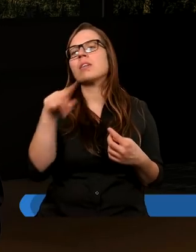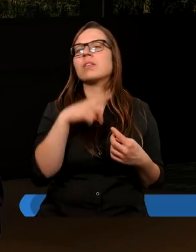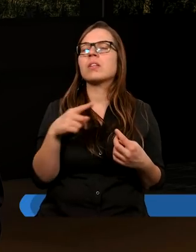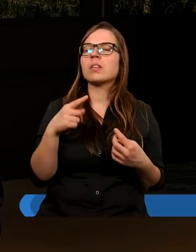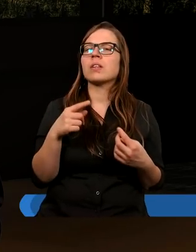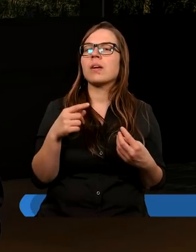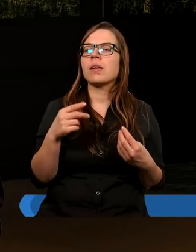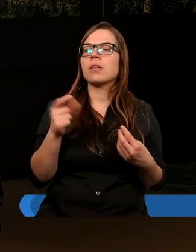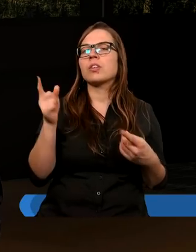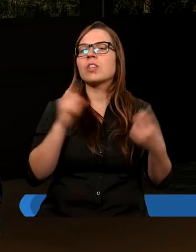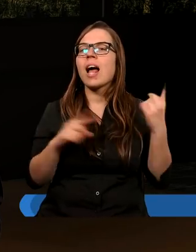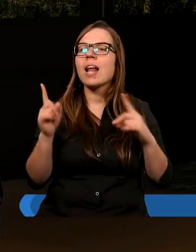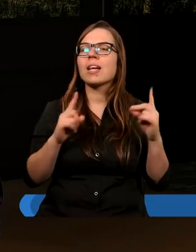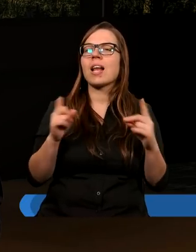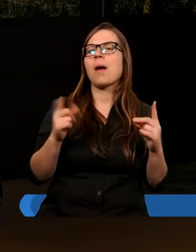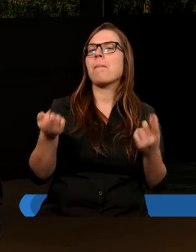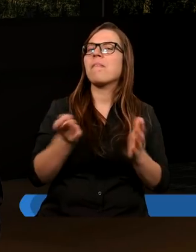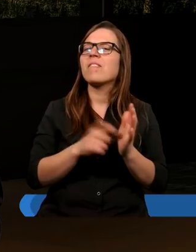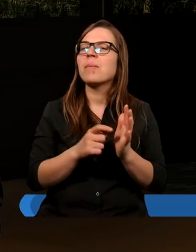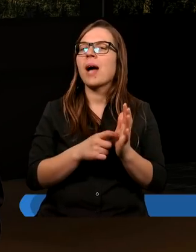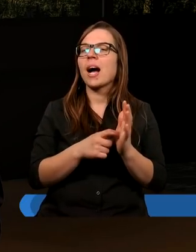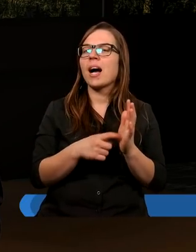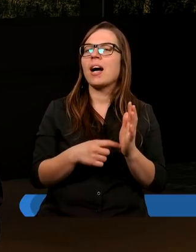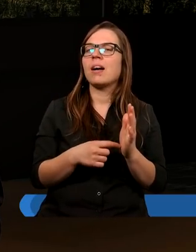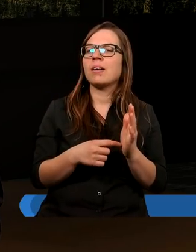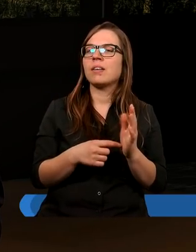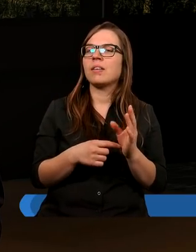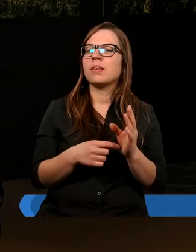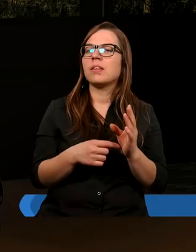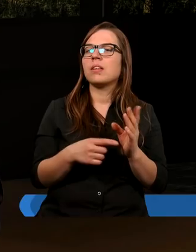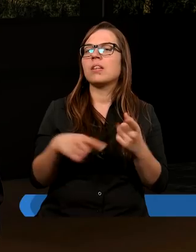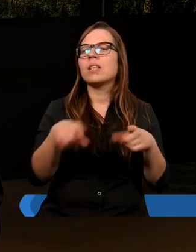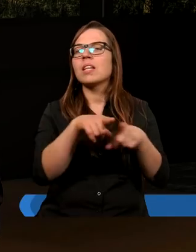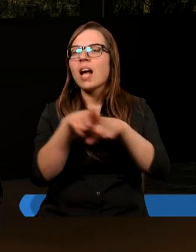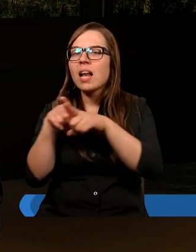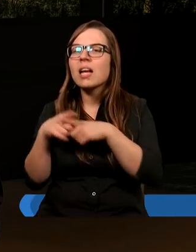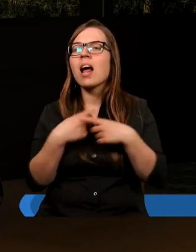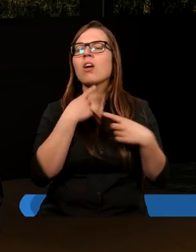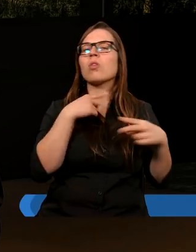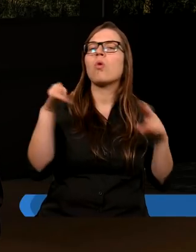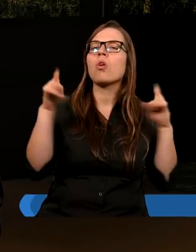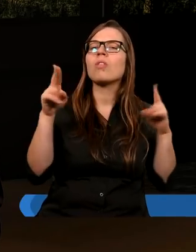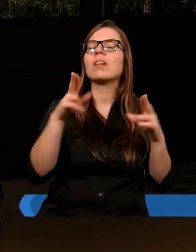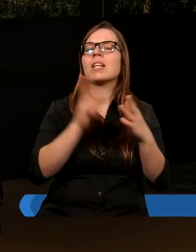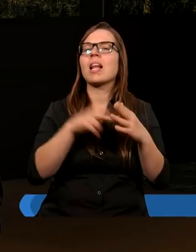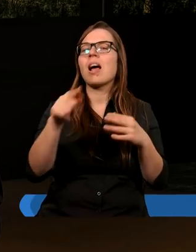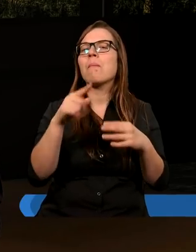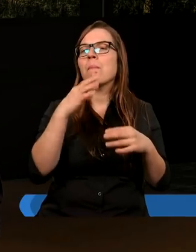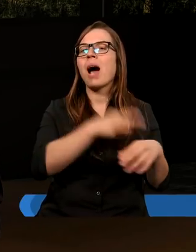czasami wymaga się jednakowego głosowania. Na przykład,